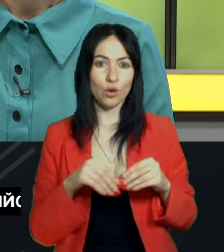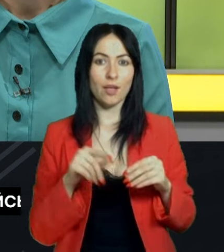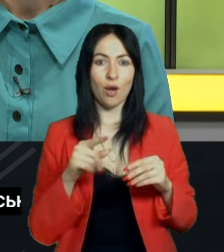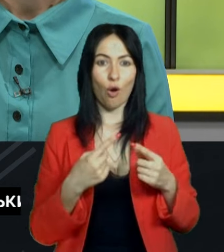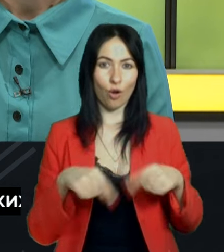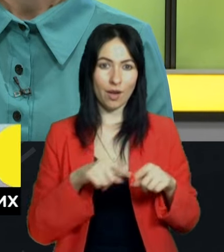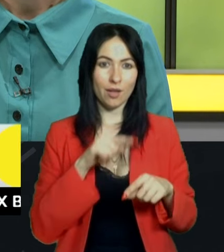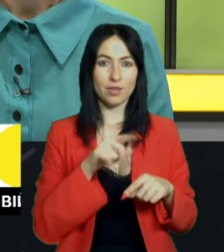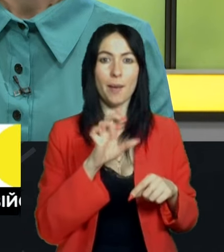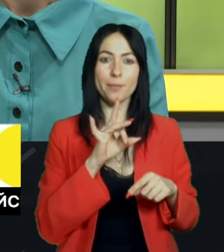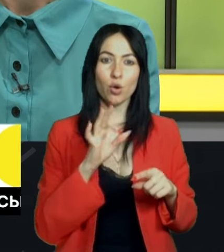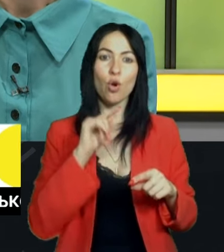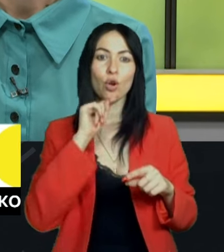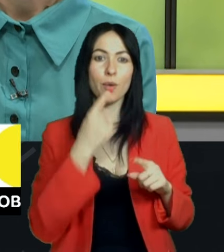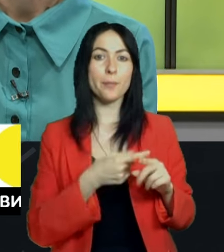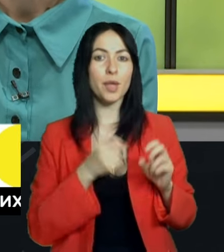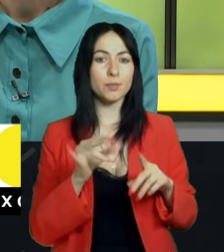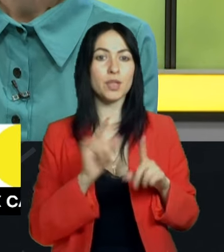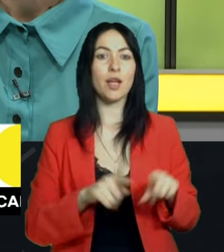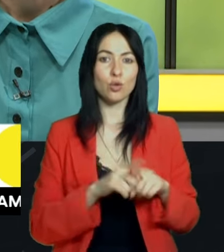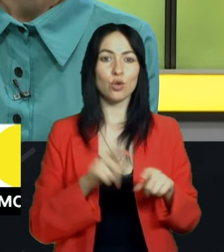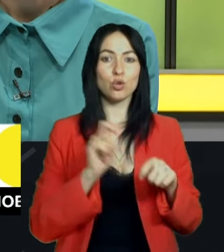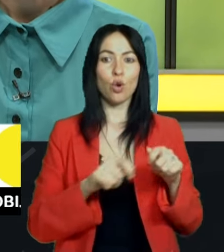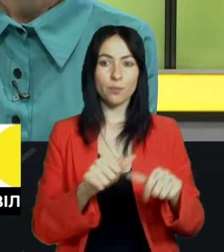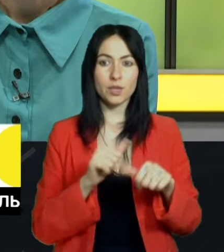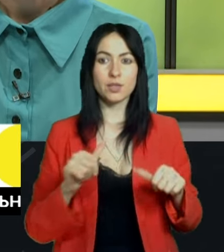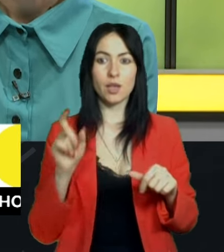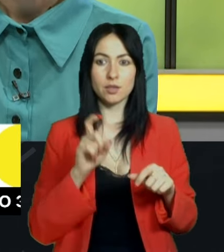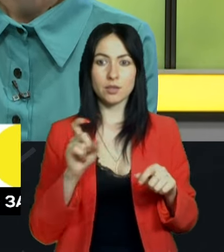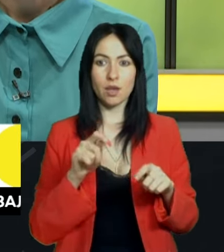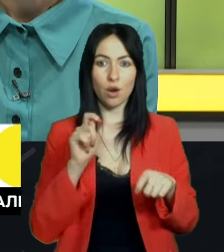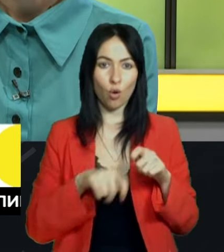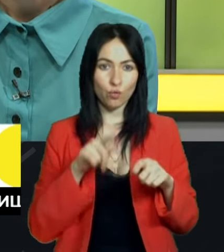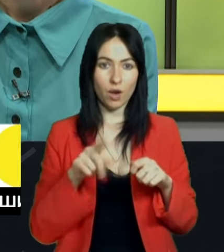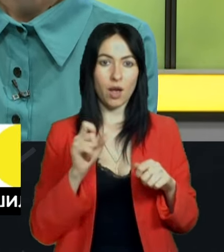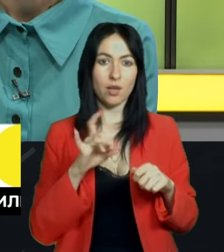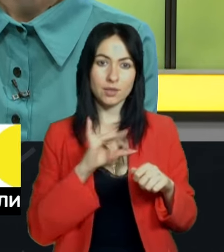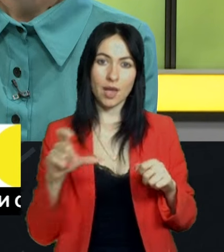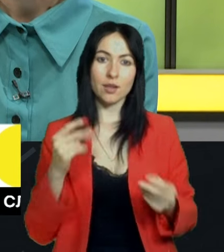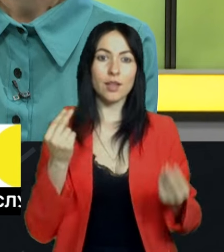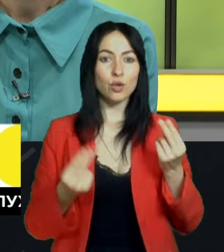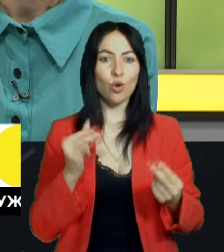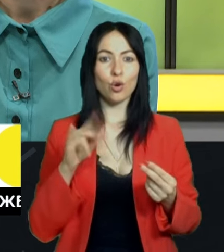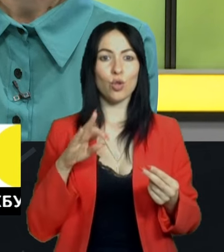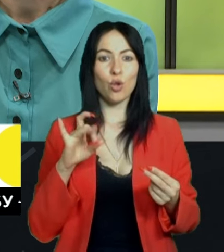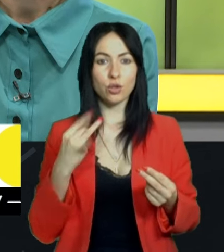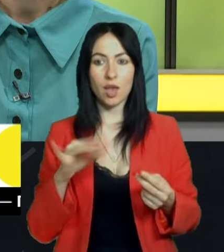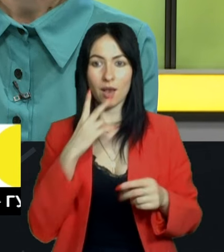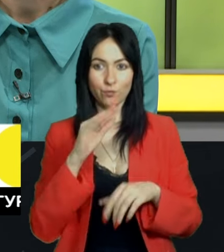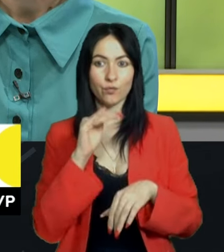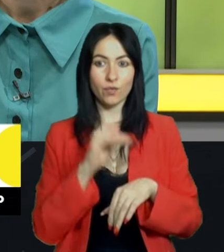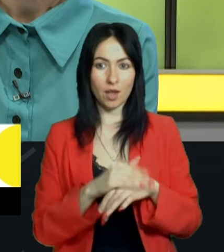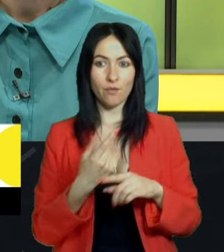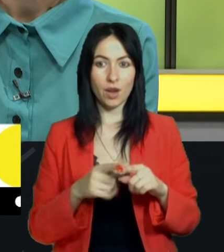безпеки, а також Комісія розрегулювання азартних ігор та литерей виявляють такі сайти і